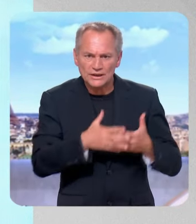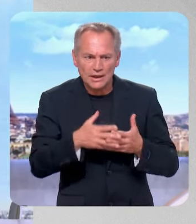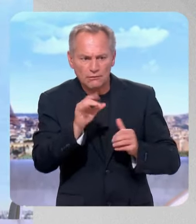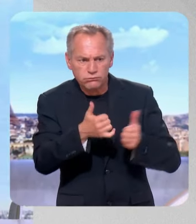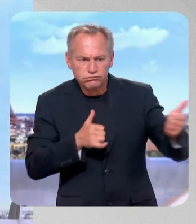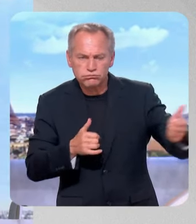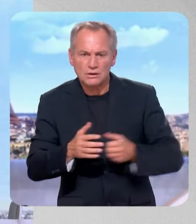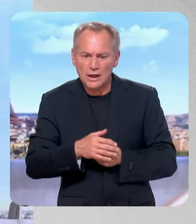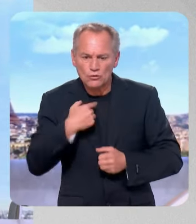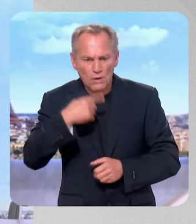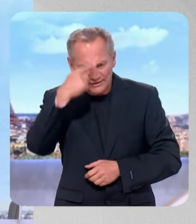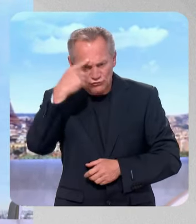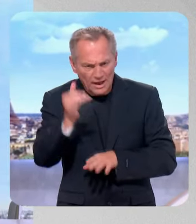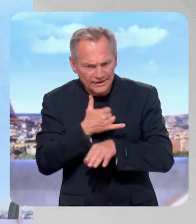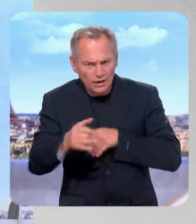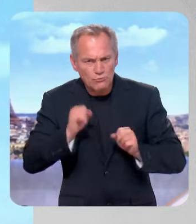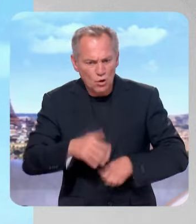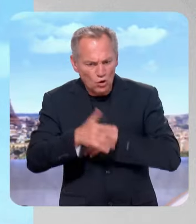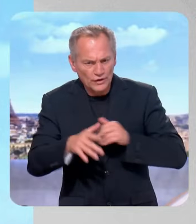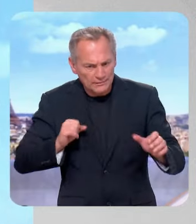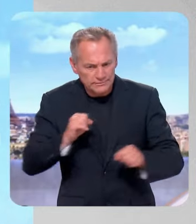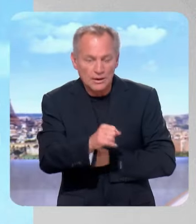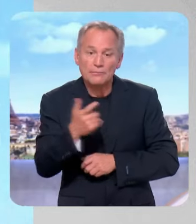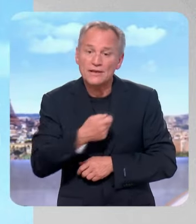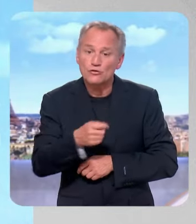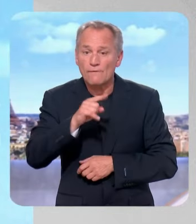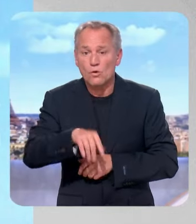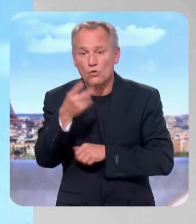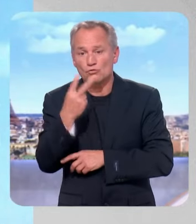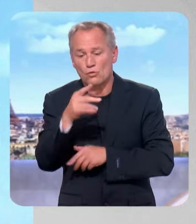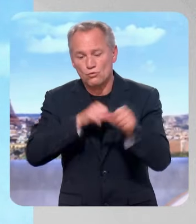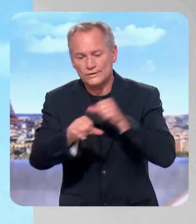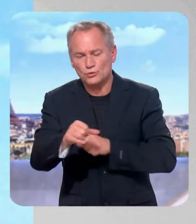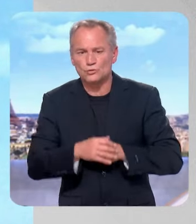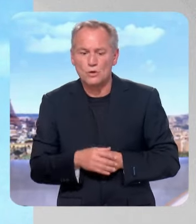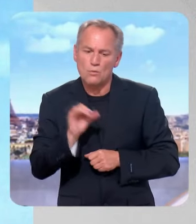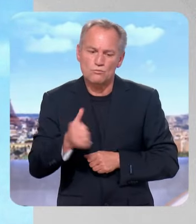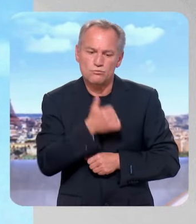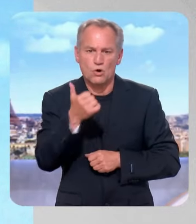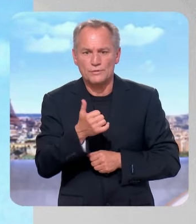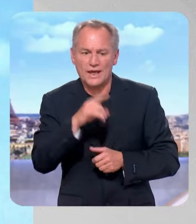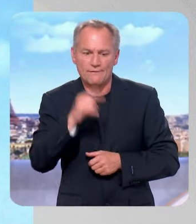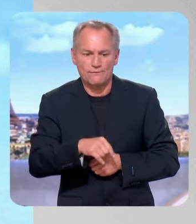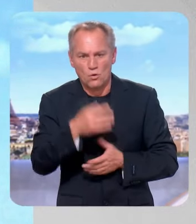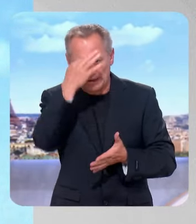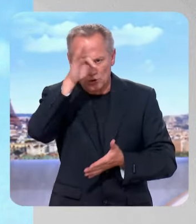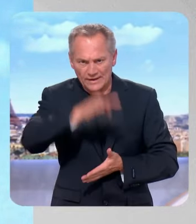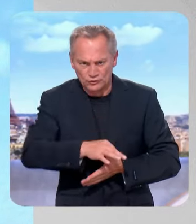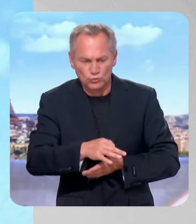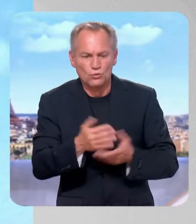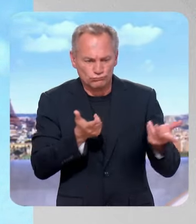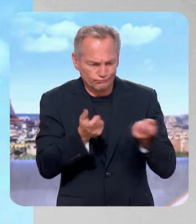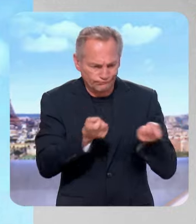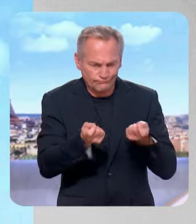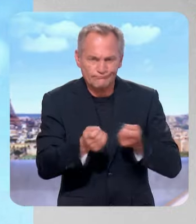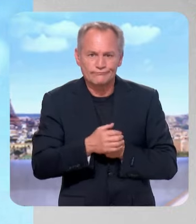'intelligence artificielle ? Bien sûr, sous deux conditions. La première c'est qu'on privilégie l'innovation sur la régulation. On aime bien la